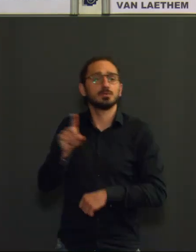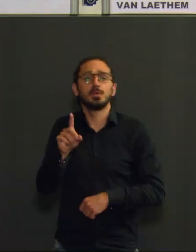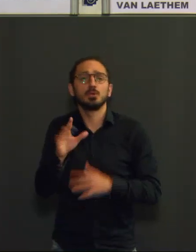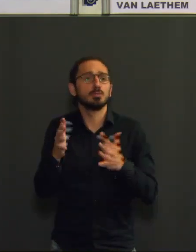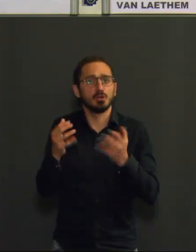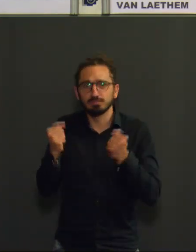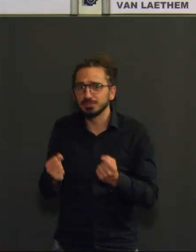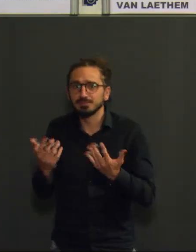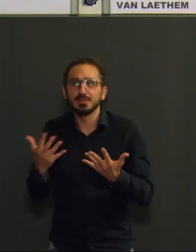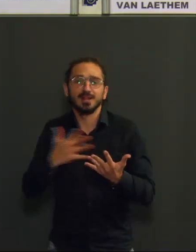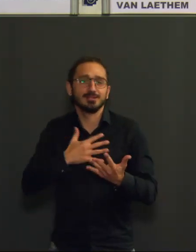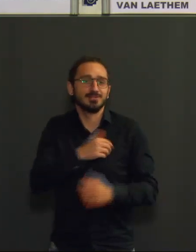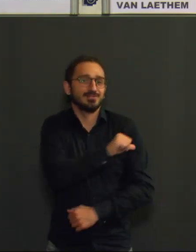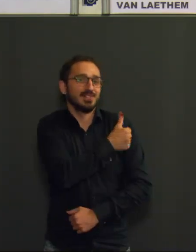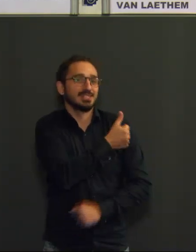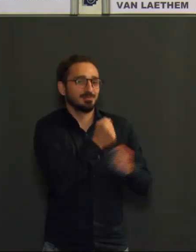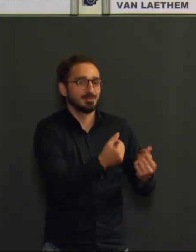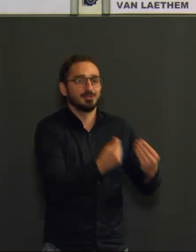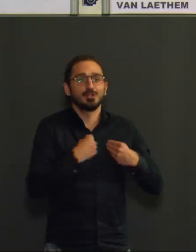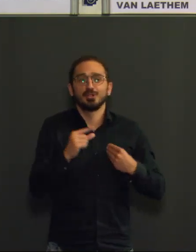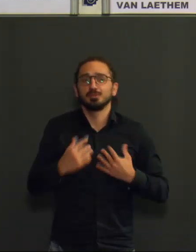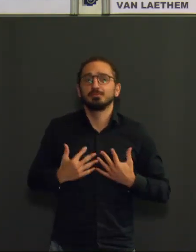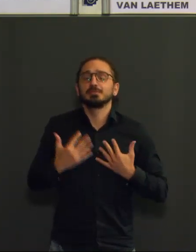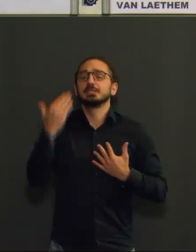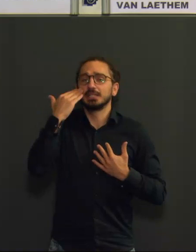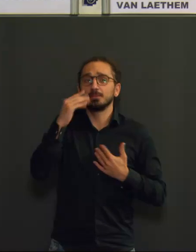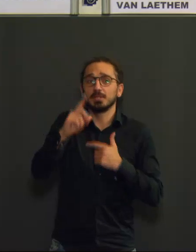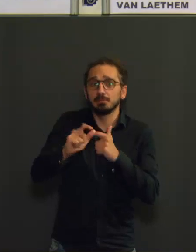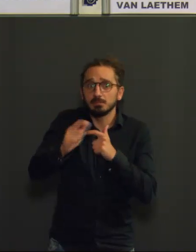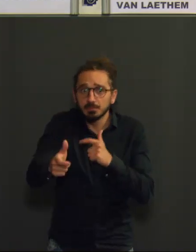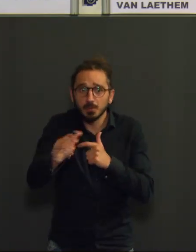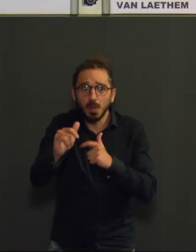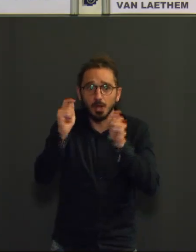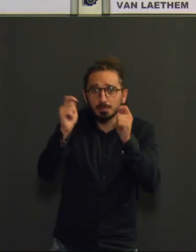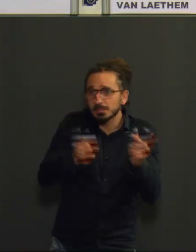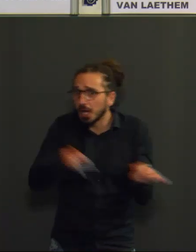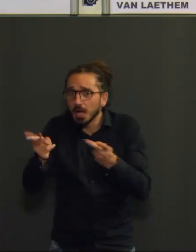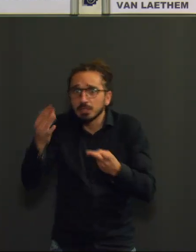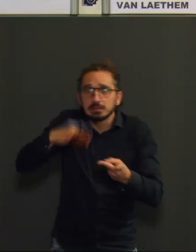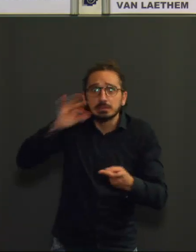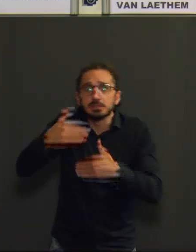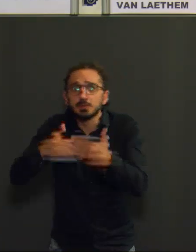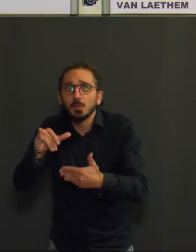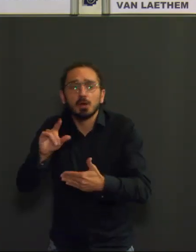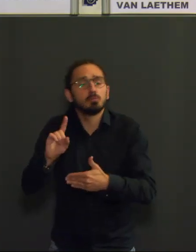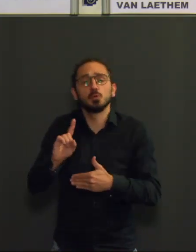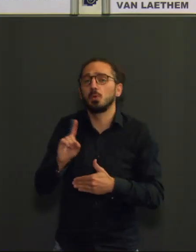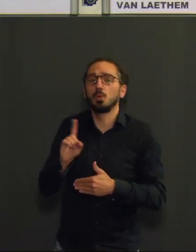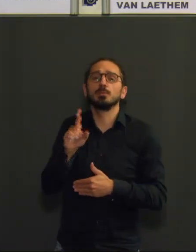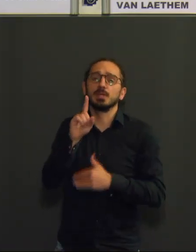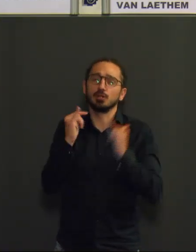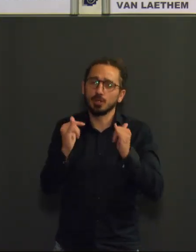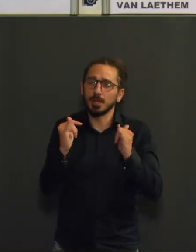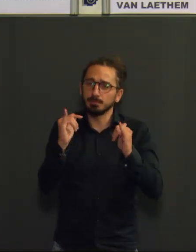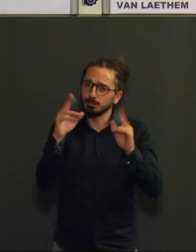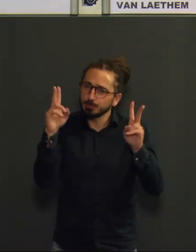forcément d'implication clinique sévère. Mais c'est très clairement un point à suivre, puisque c la première fois depuis assez longtemps maintenant qu'on